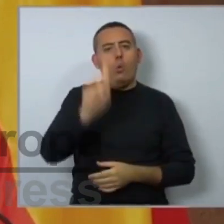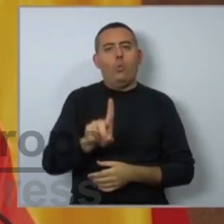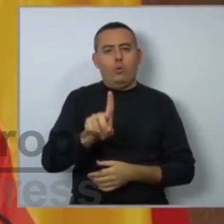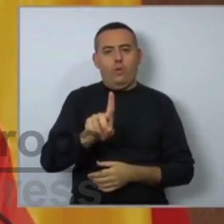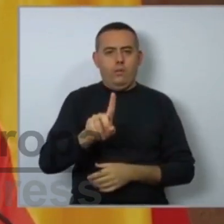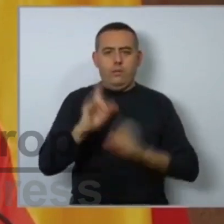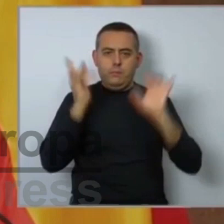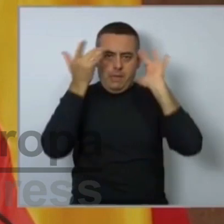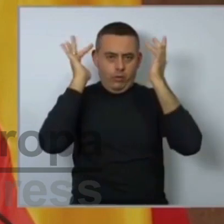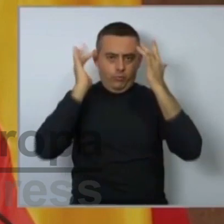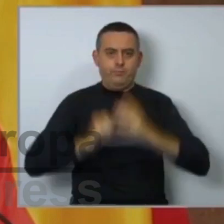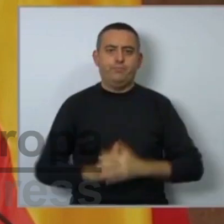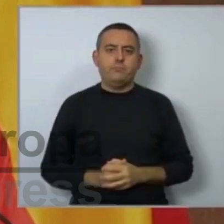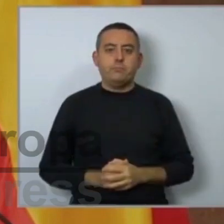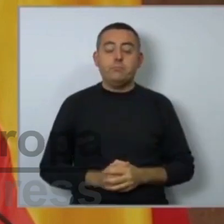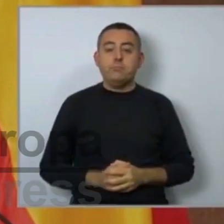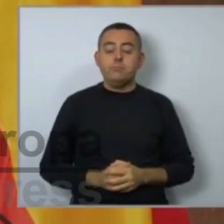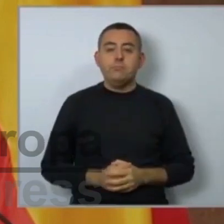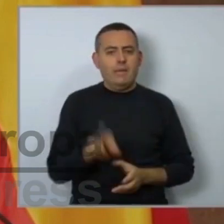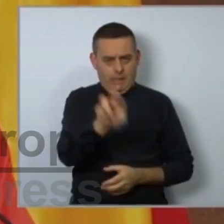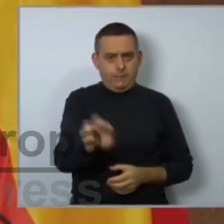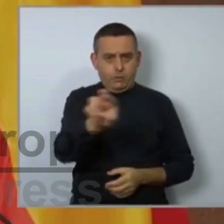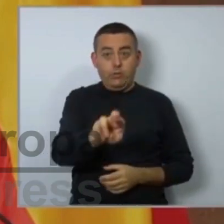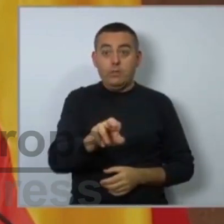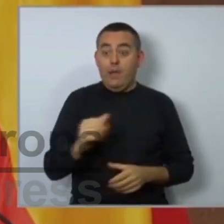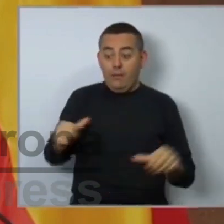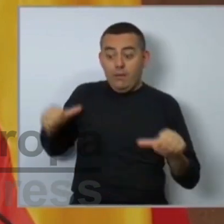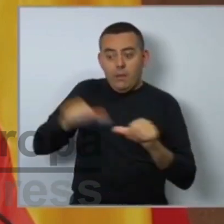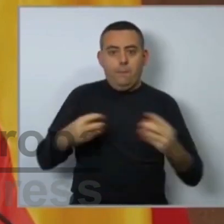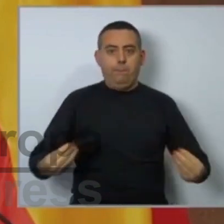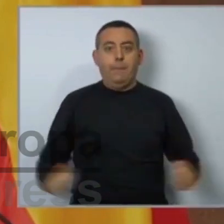Insistir, estem millorant, però encara no estem bé.